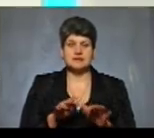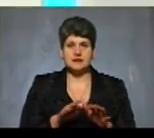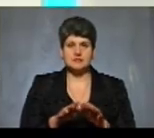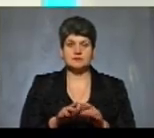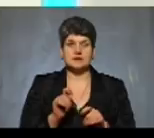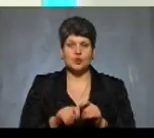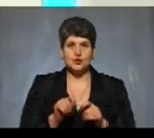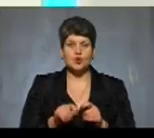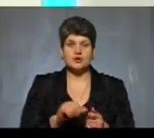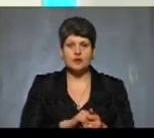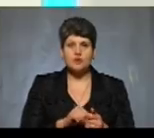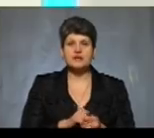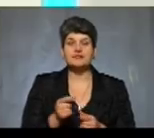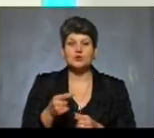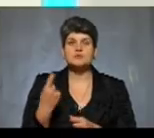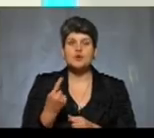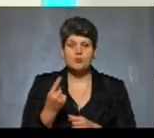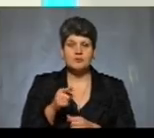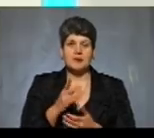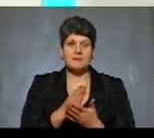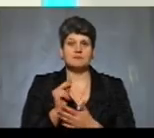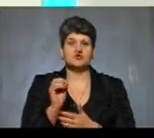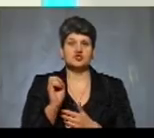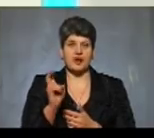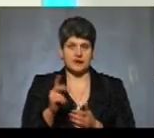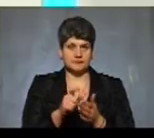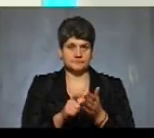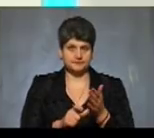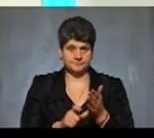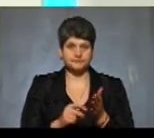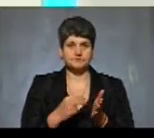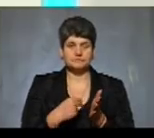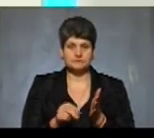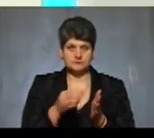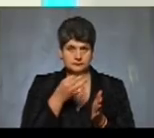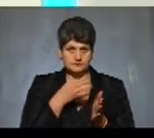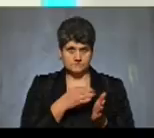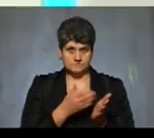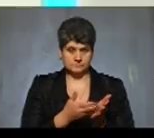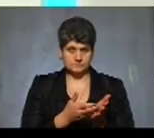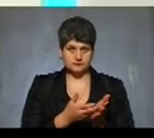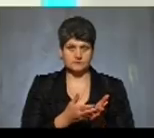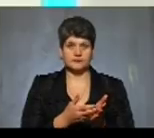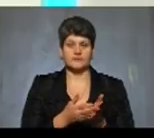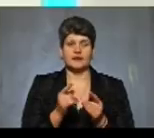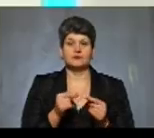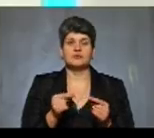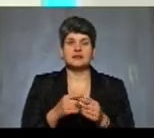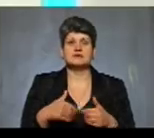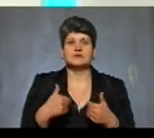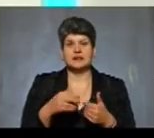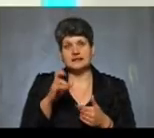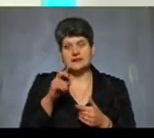випадку, у Тернопільській області. Тобто, ми маємо чек, де ми придбали даний лікарський засіб, так. Відповідно, ми звертаємося в